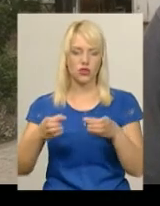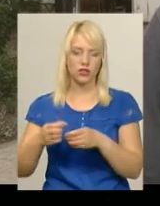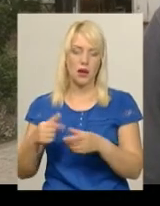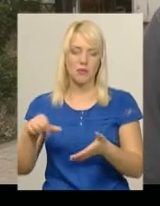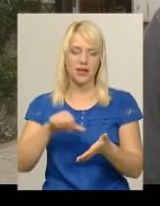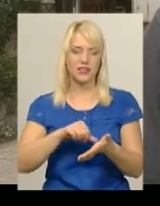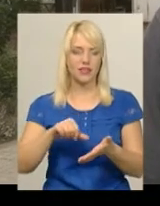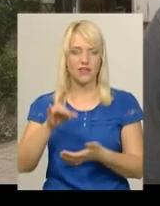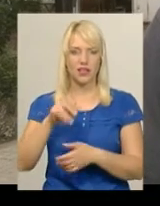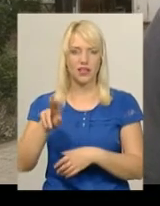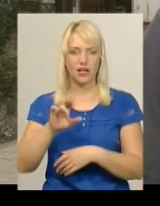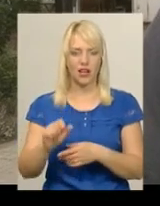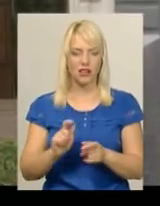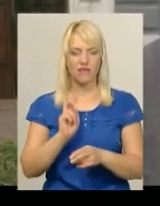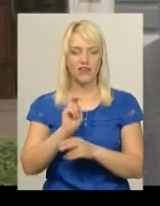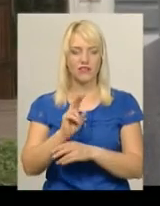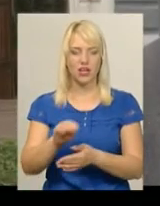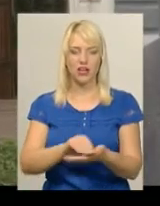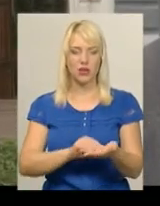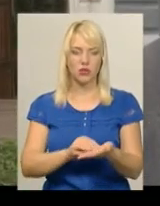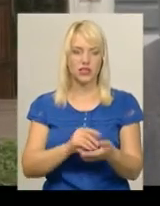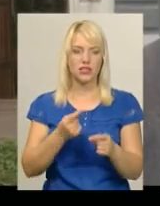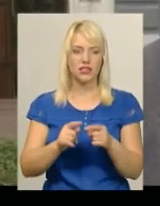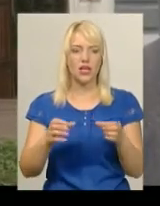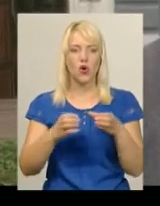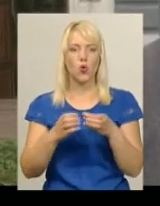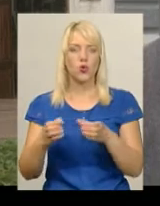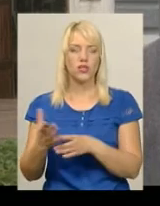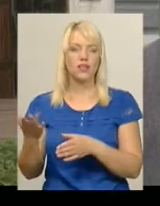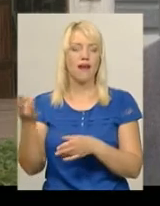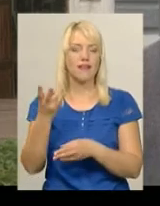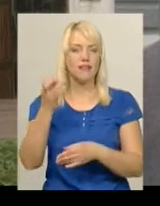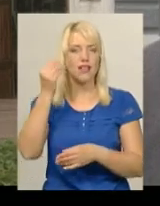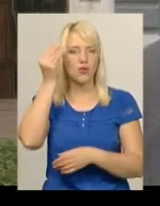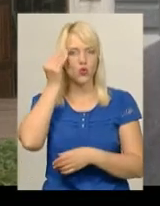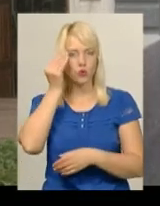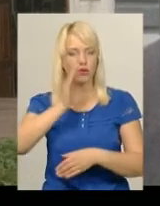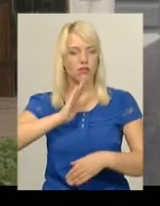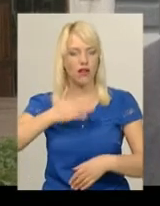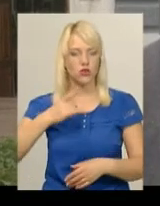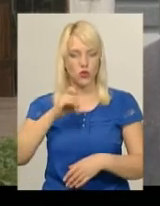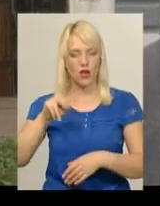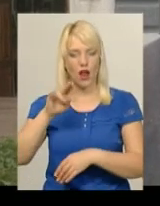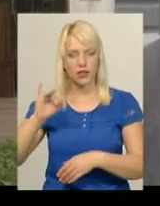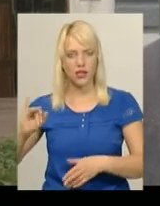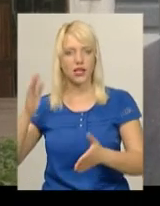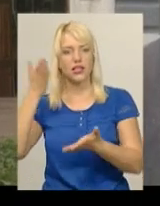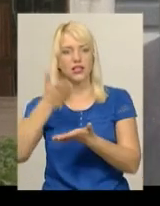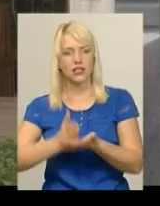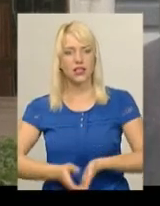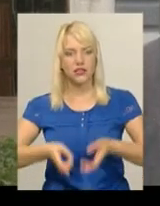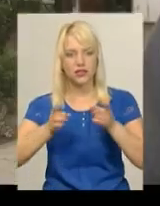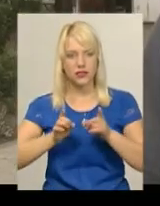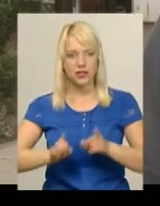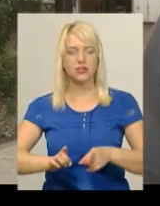репетиції. Саме ті гурти, які, на думку нашої ради, є дійсно